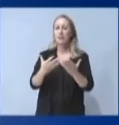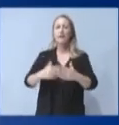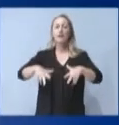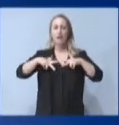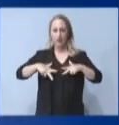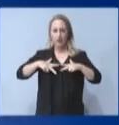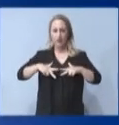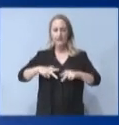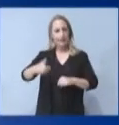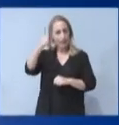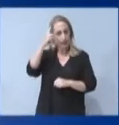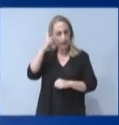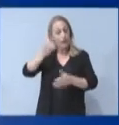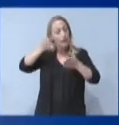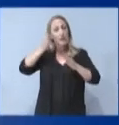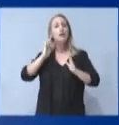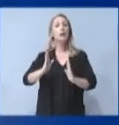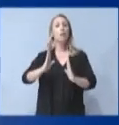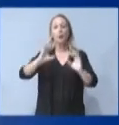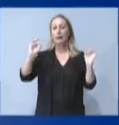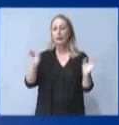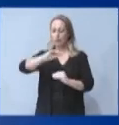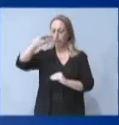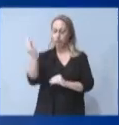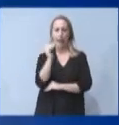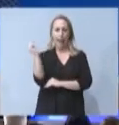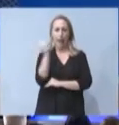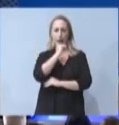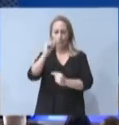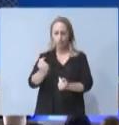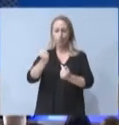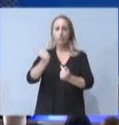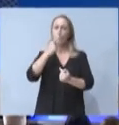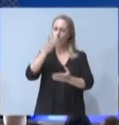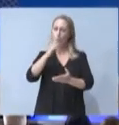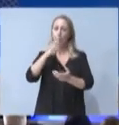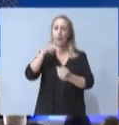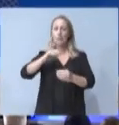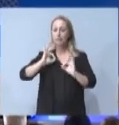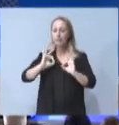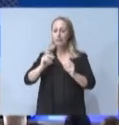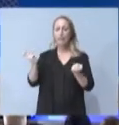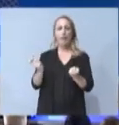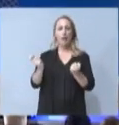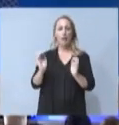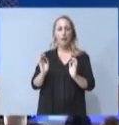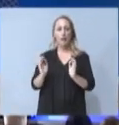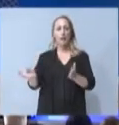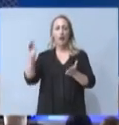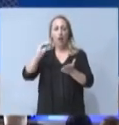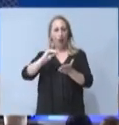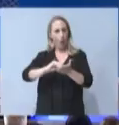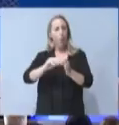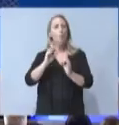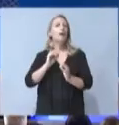και μπορεί να απαντά σε κάθε έκτακτη πρόκληση. Δείχνει και κάτι ακόμα όμως, ότι η ΔΕΗ,